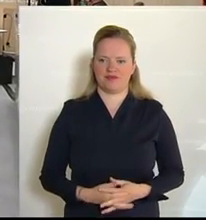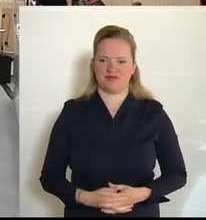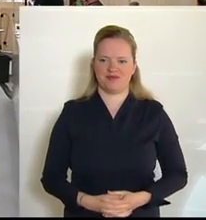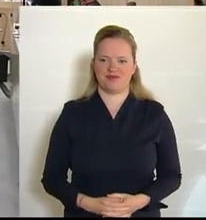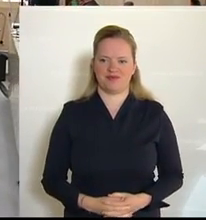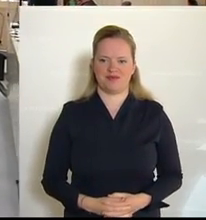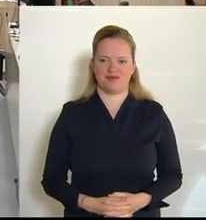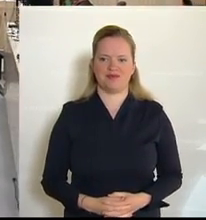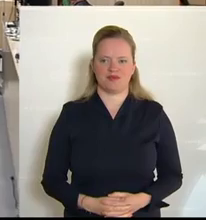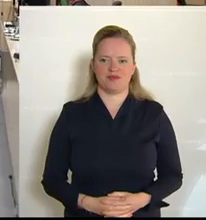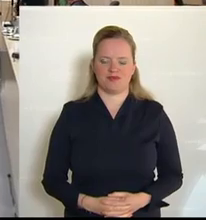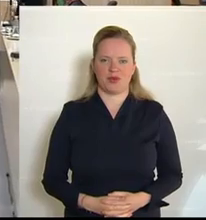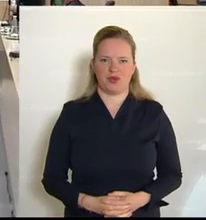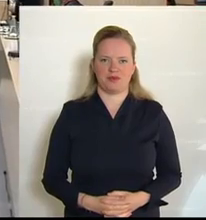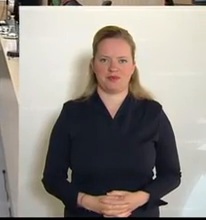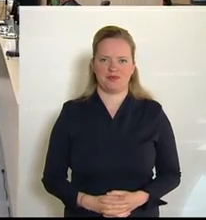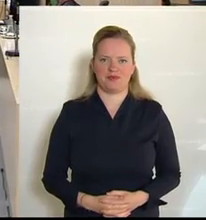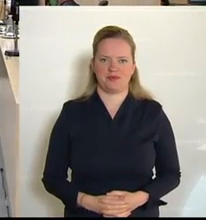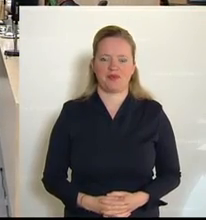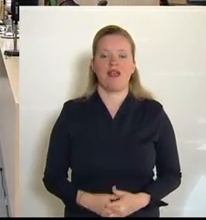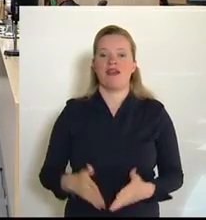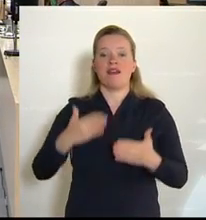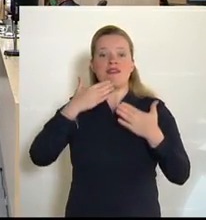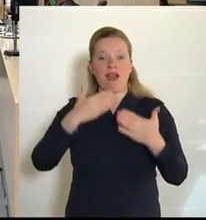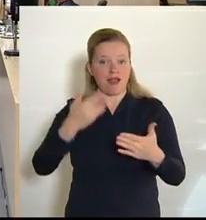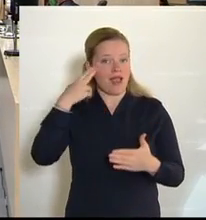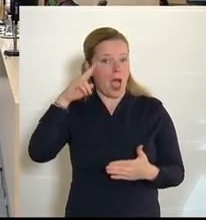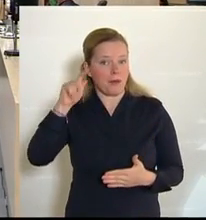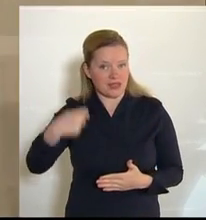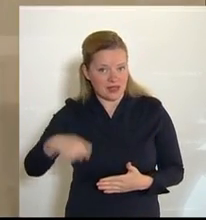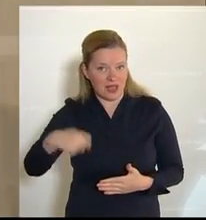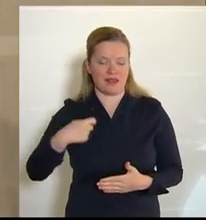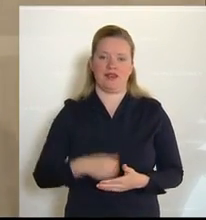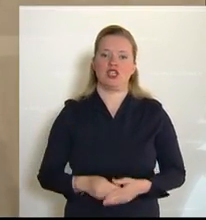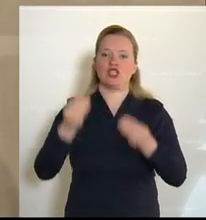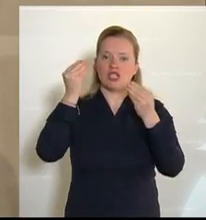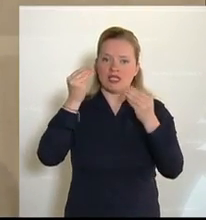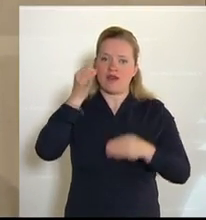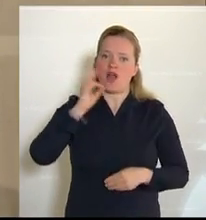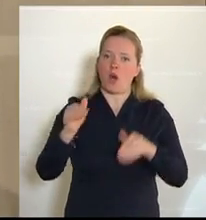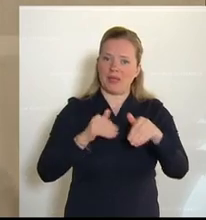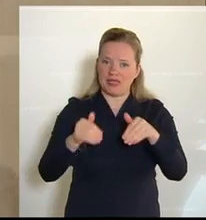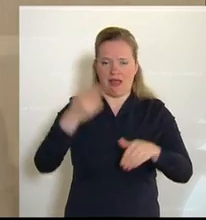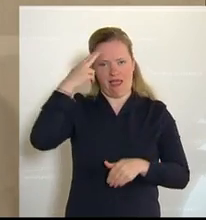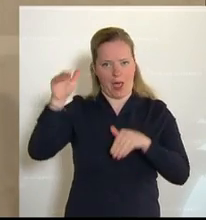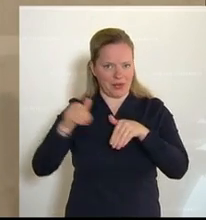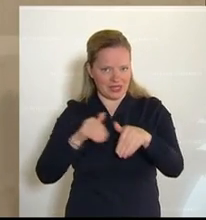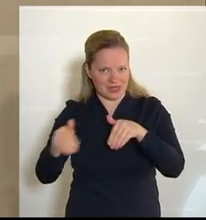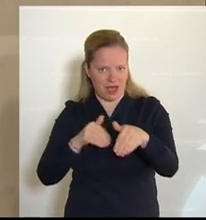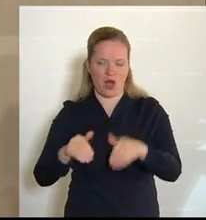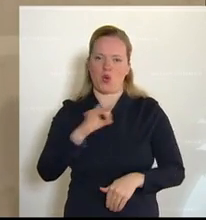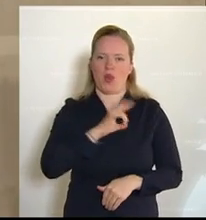ist der Nächste. Danke Herr Präsident, geschätzte Frau Minister, Herr Minister, geschätzte Kolleginnen und Kollegen